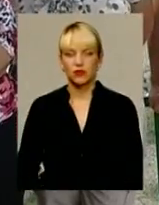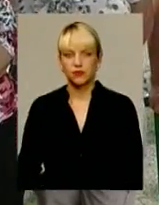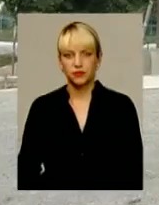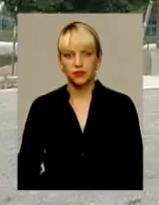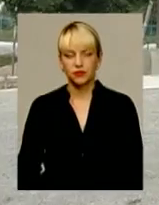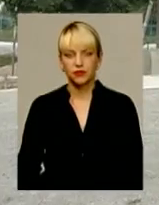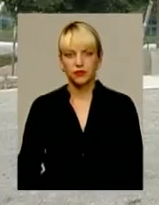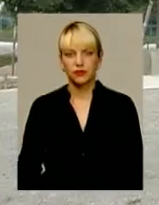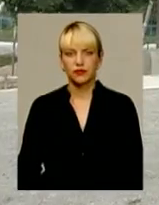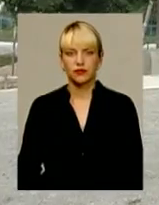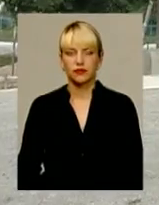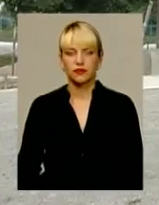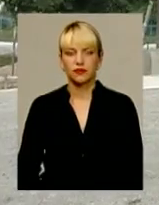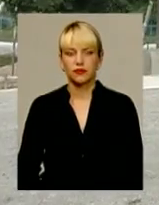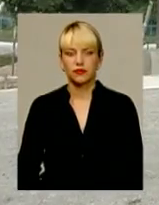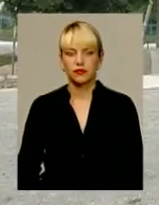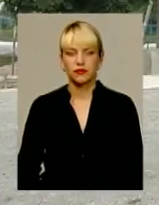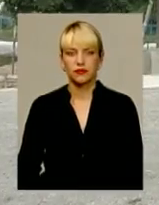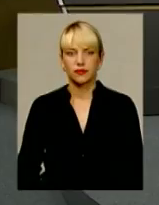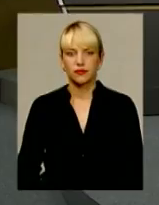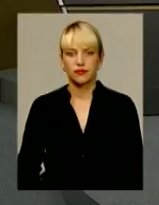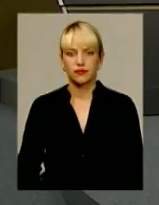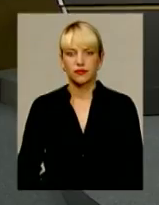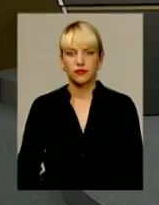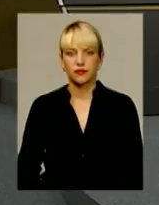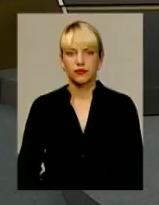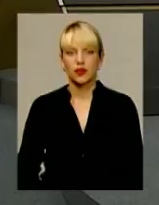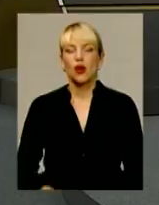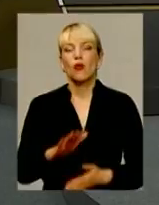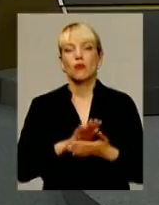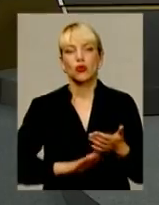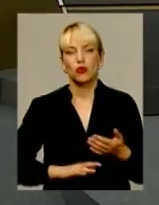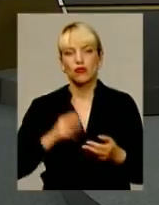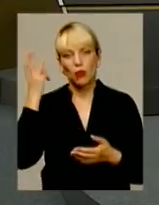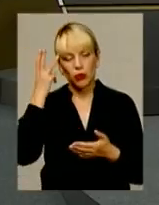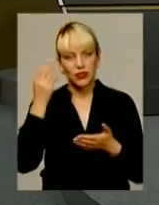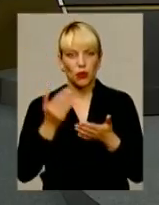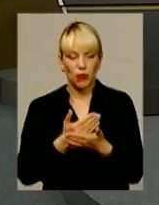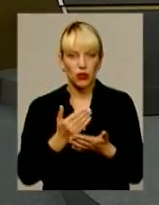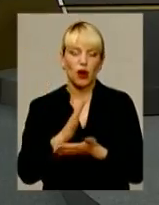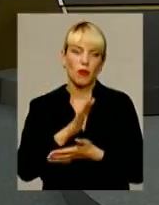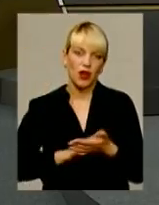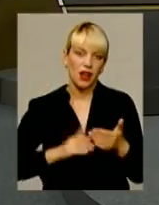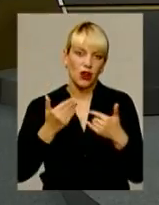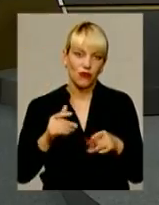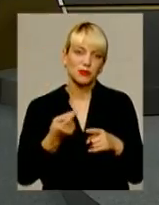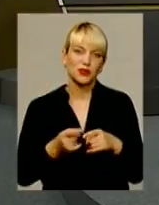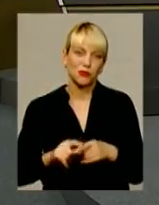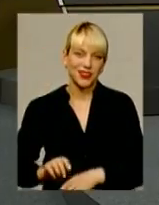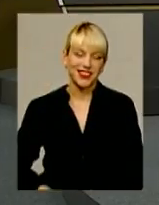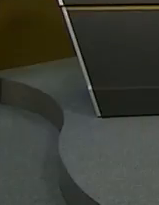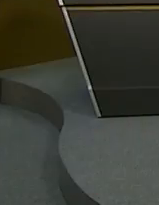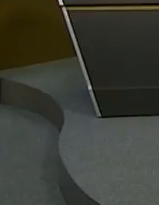Плужного із Явсенського району для інформаційного випуску. Ми продовжуємо подільську панораму і далі у випуску про таке.